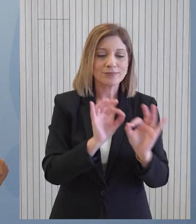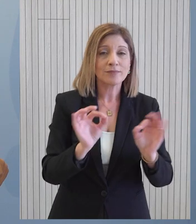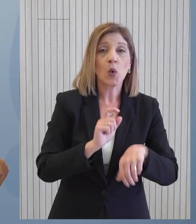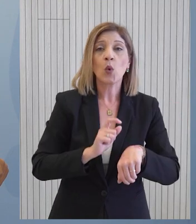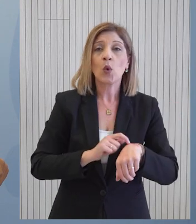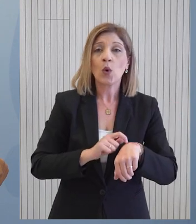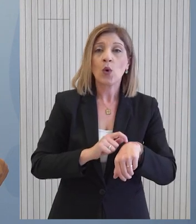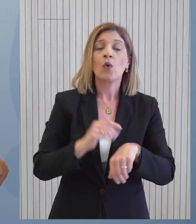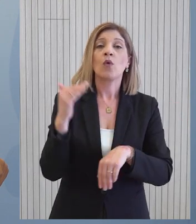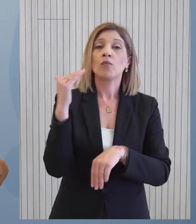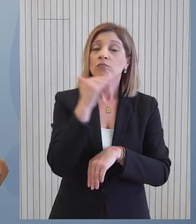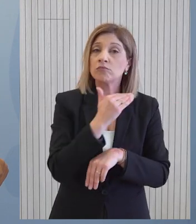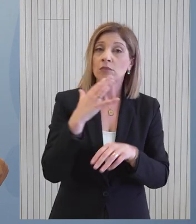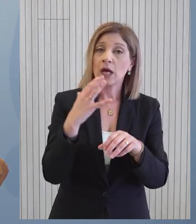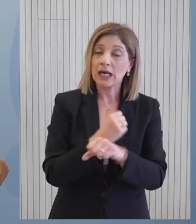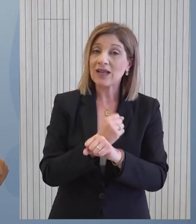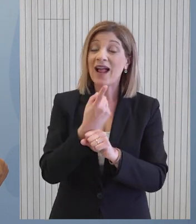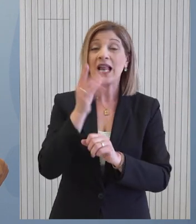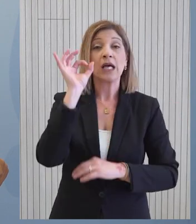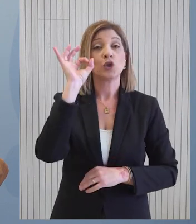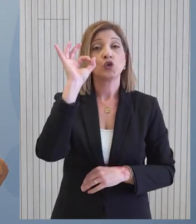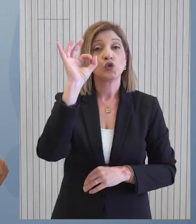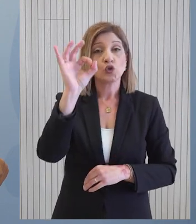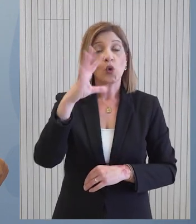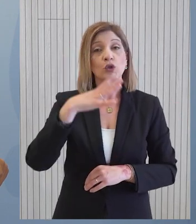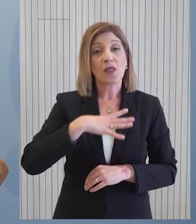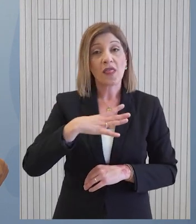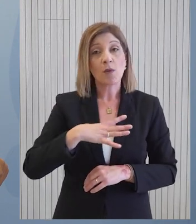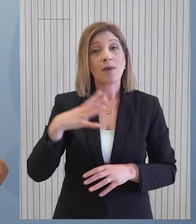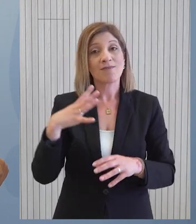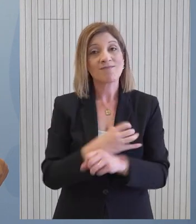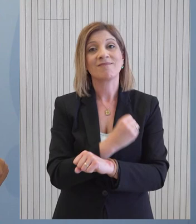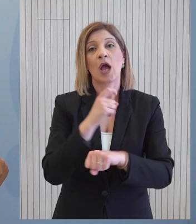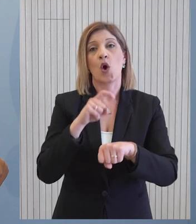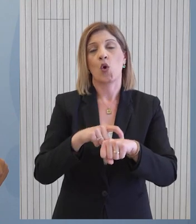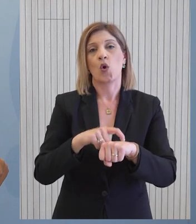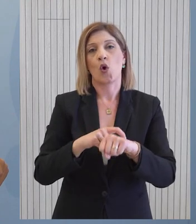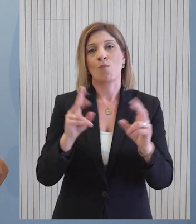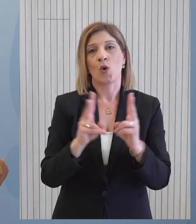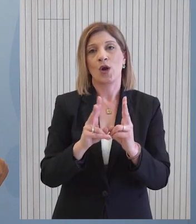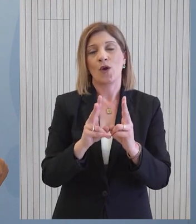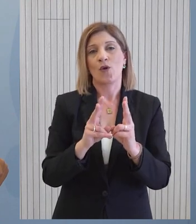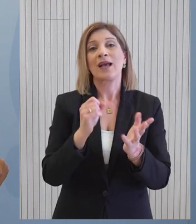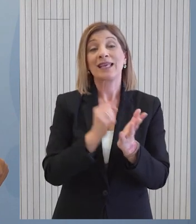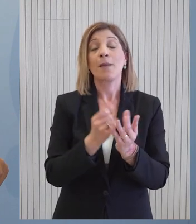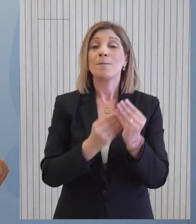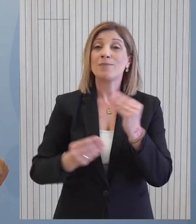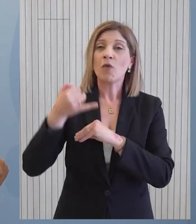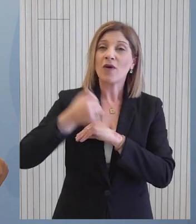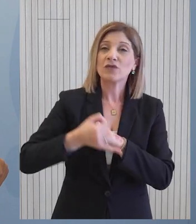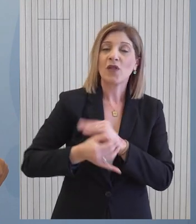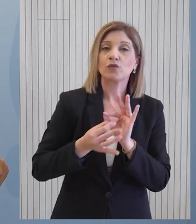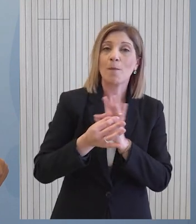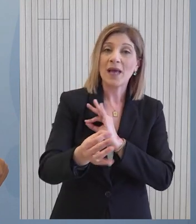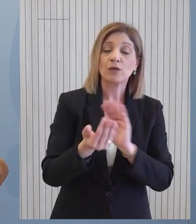πετύχαμε να μειωθεί αλλά στόχος είναι ναι να πετύχουμε να μειωθεί ακόμη περισσότερο χρόνος και να πάρουμε ακόμη πιο ουσιαστικά μέτρα ως προς